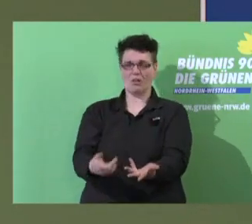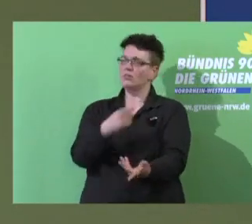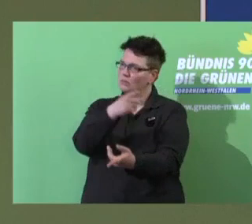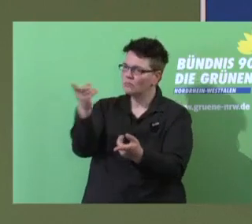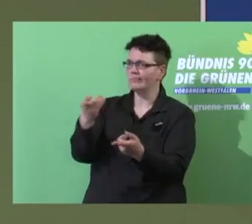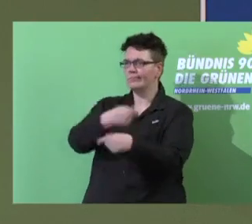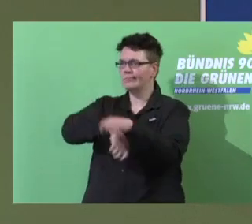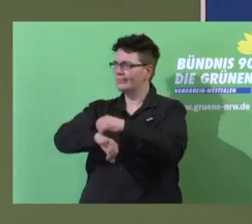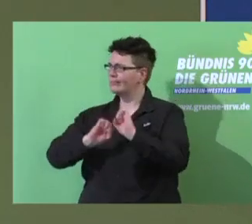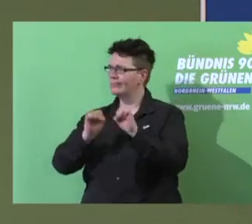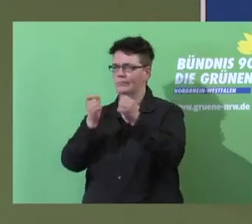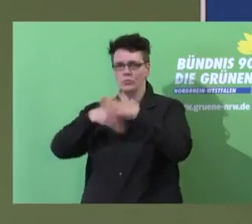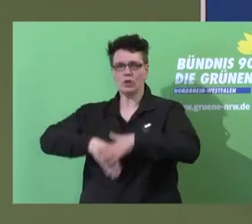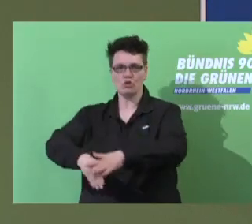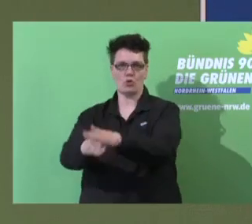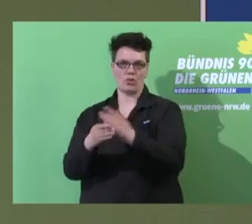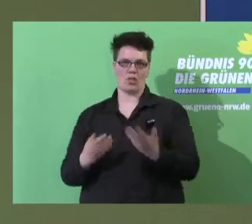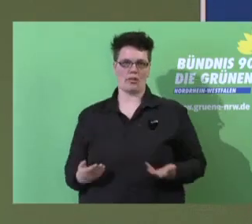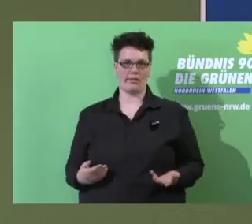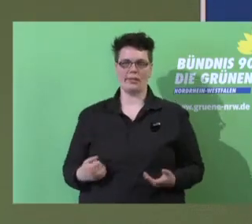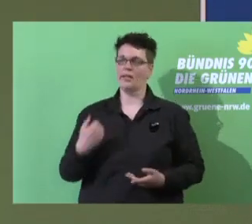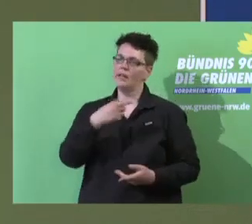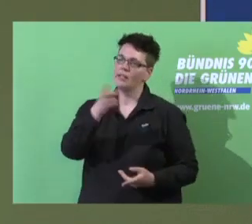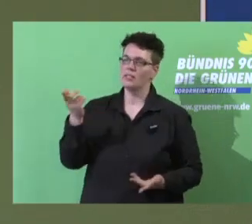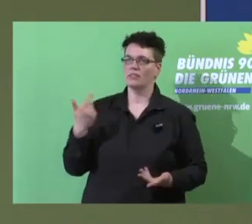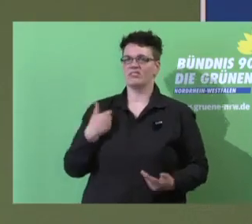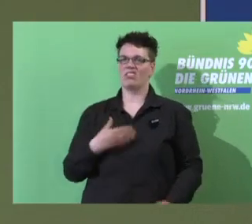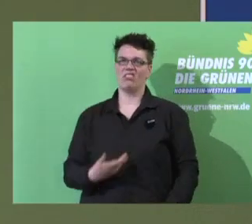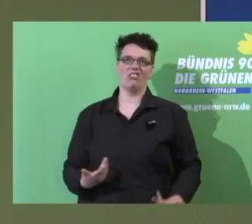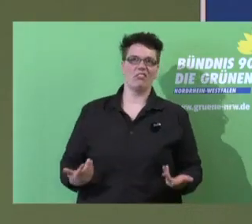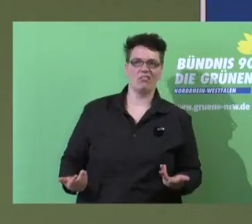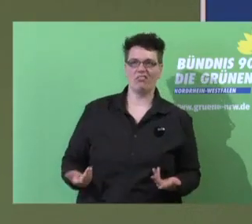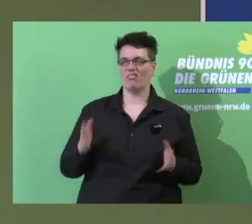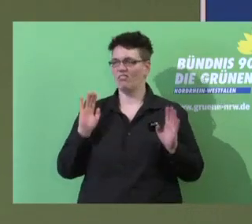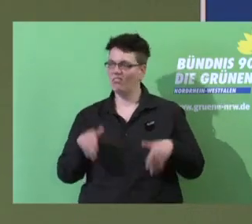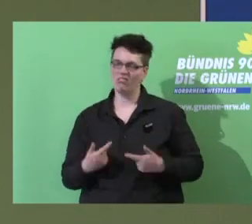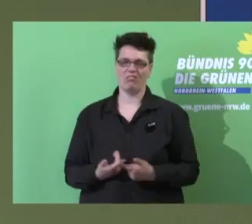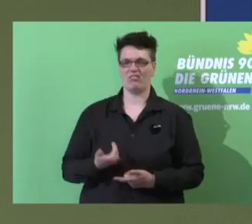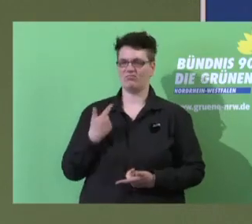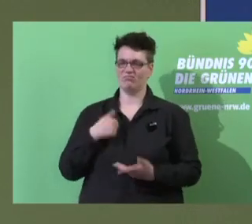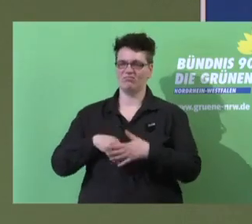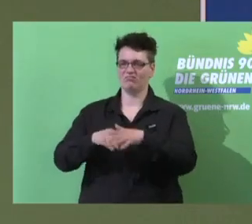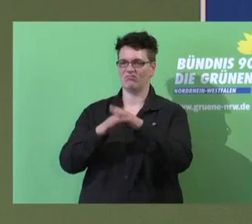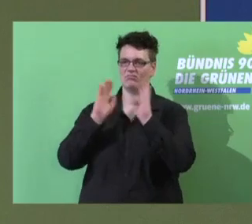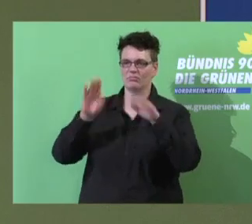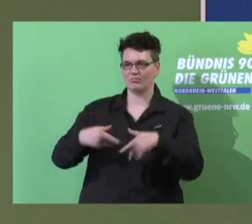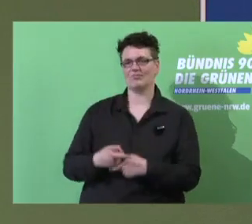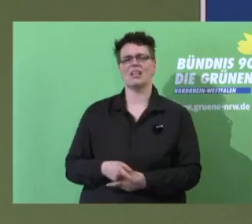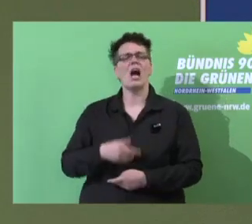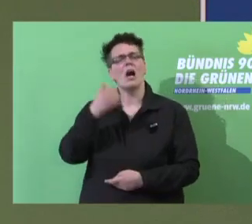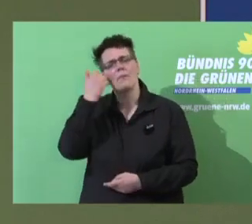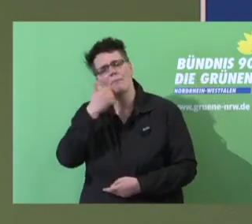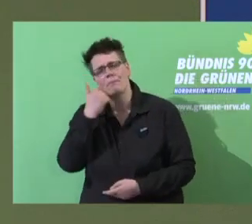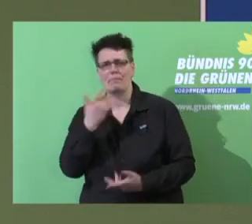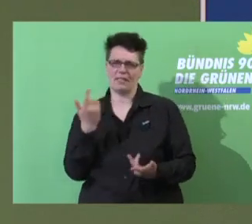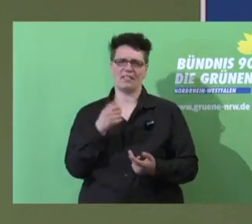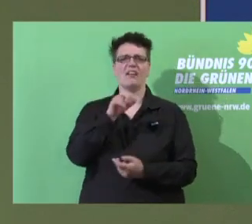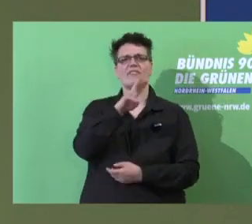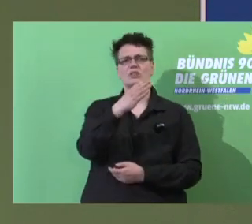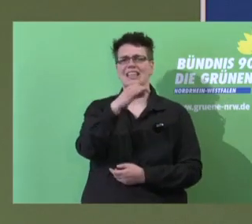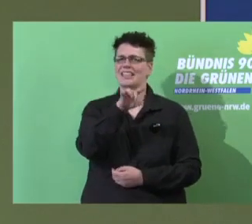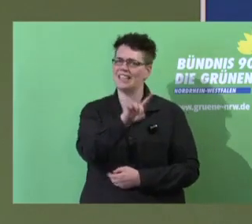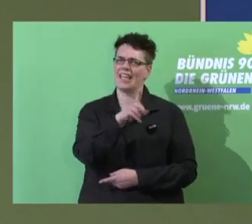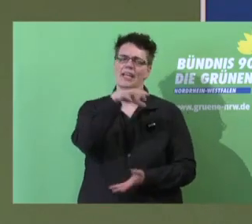Wenn ihr euch dafür nicht durchringen könnt, dann kommt wenigstens anschließend an den VCD-Stand und dann unterschreibt bei uns einen Stand für mehr Tempo 30.